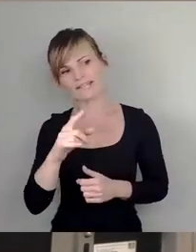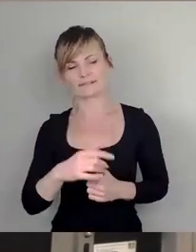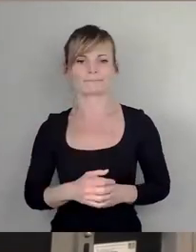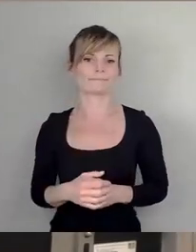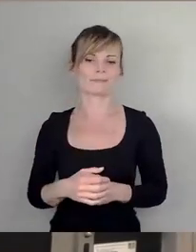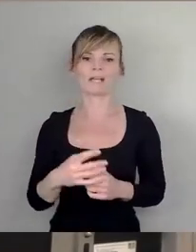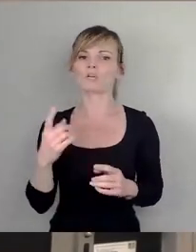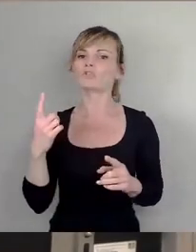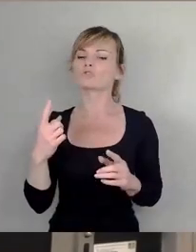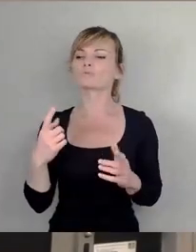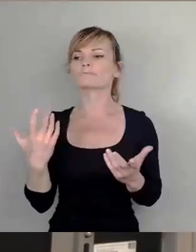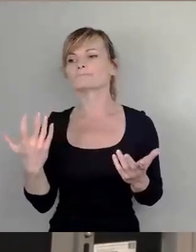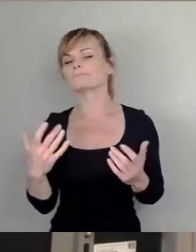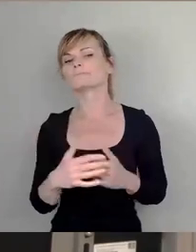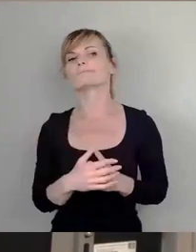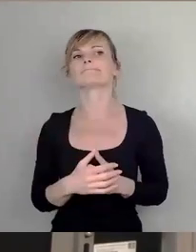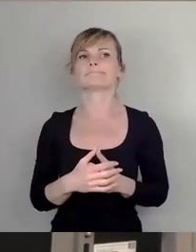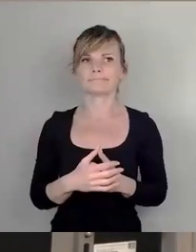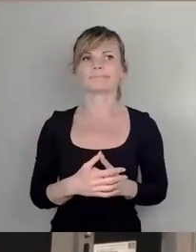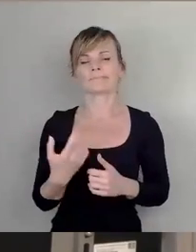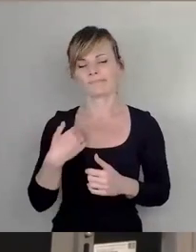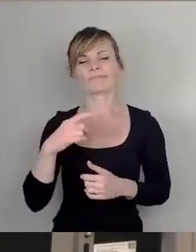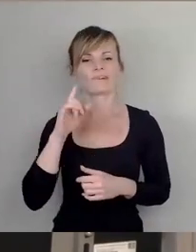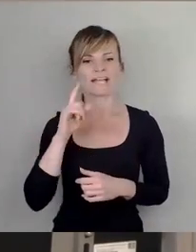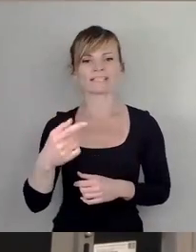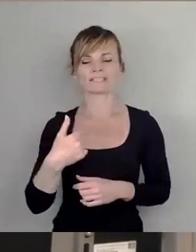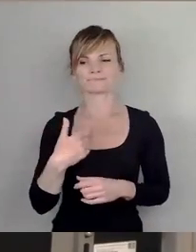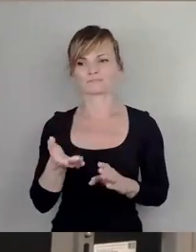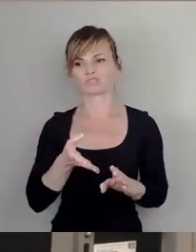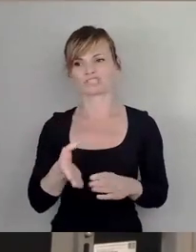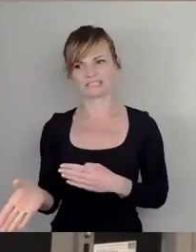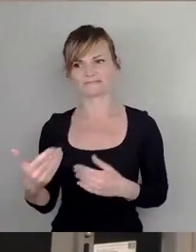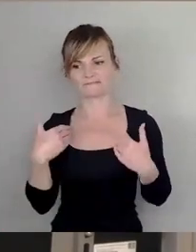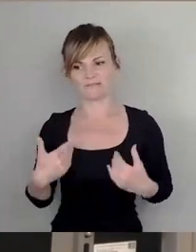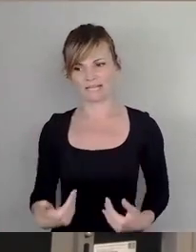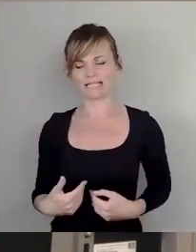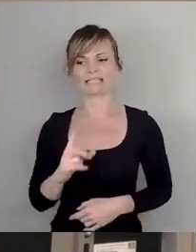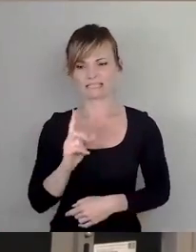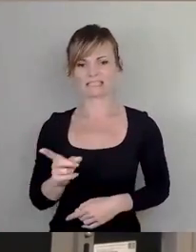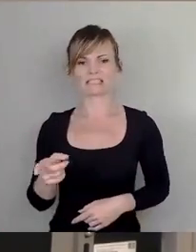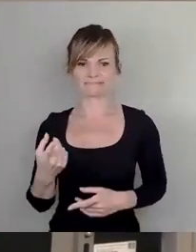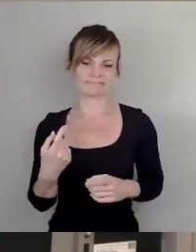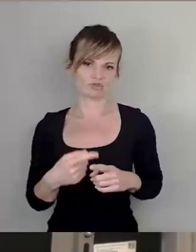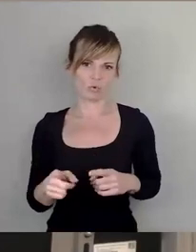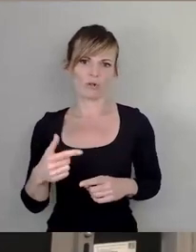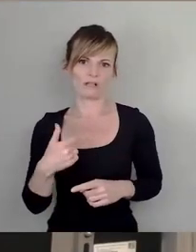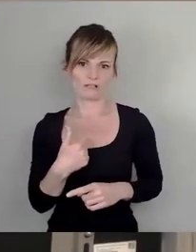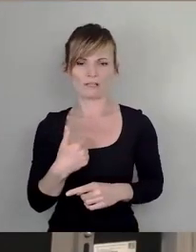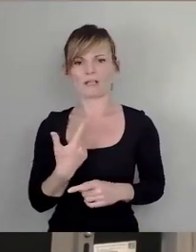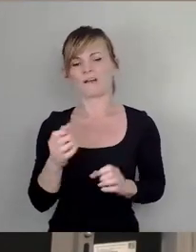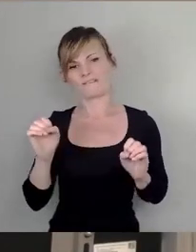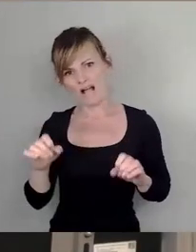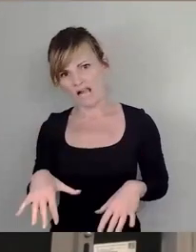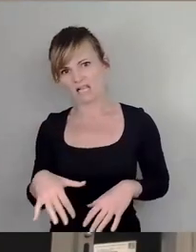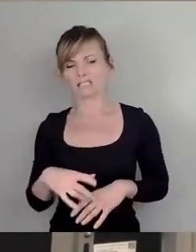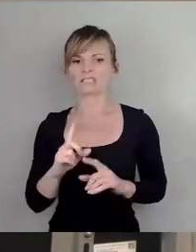ist, dann muss er Buße tun und wenn er etwas Schuldiges getan hat oder etwas falsch getan hat, dann